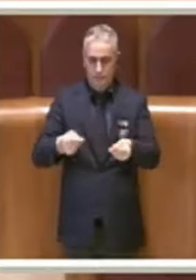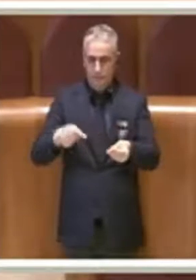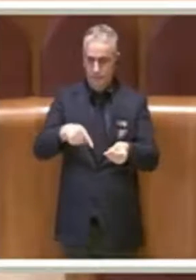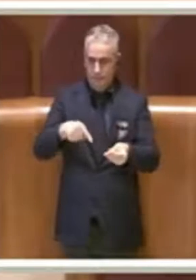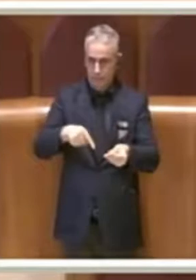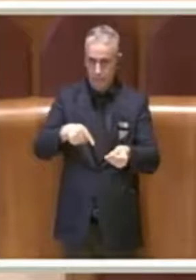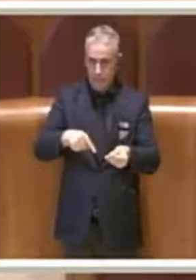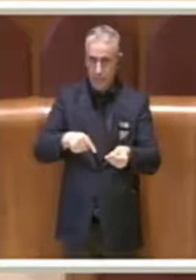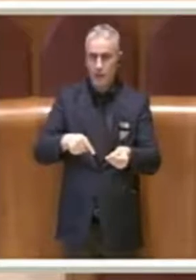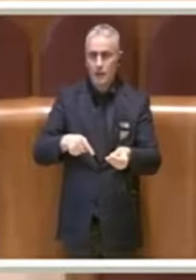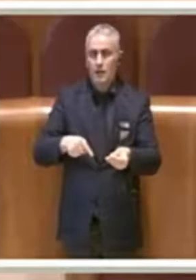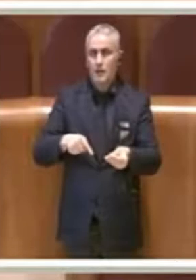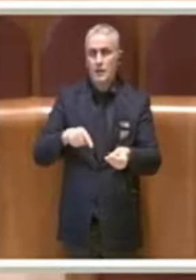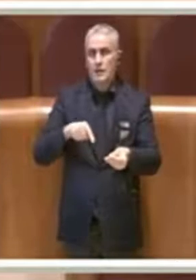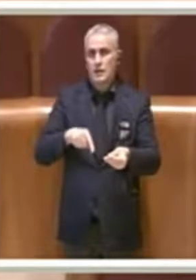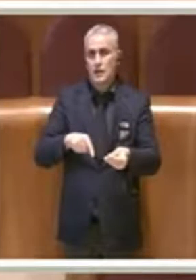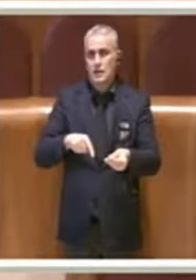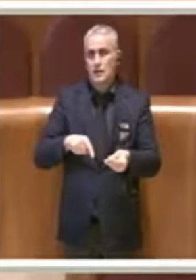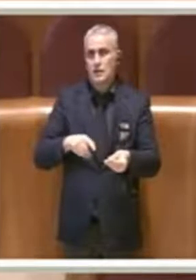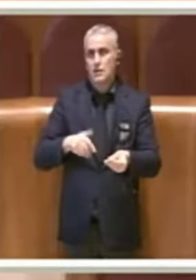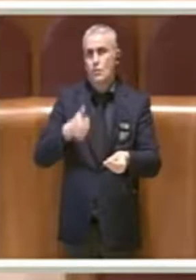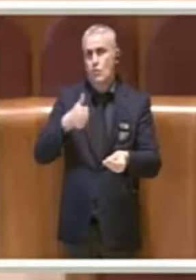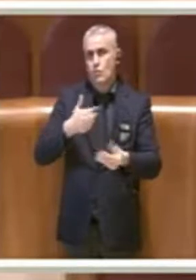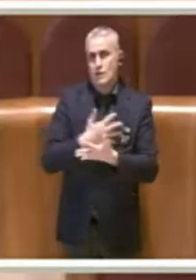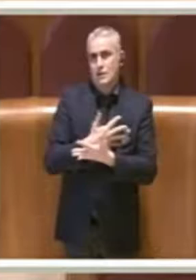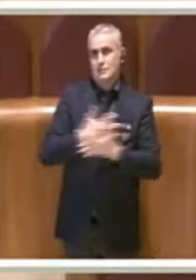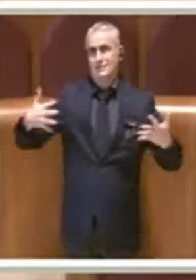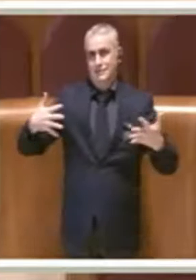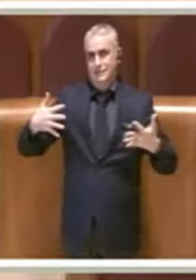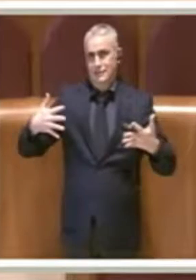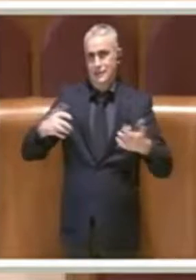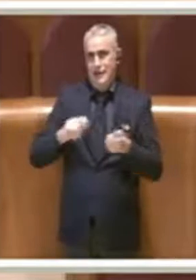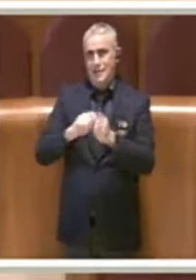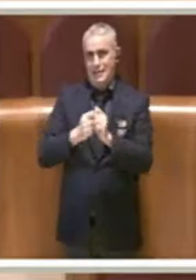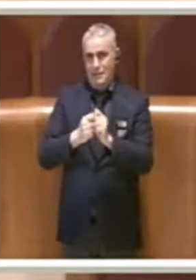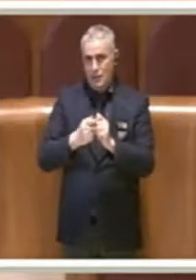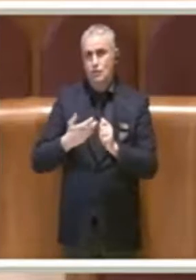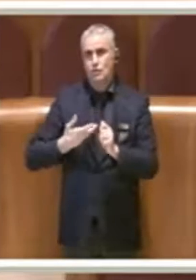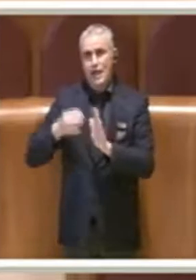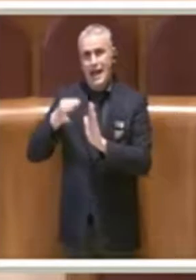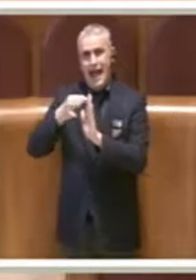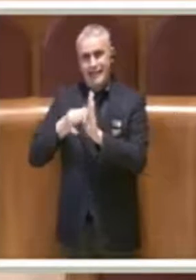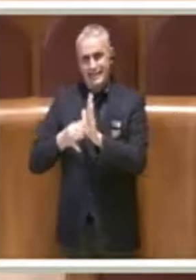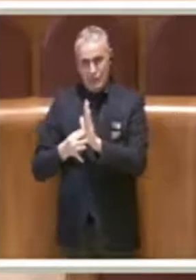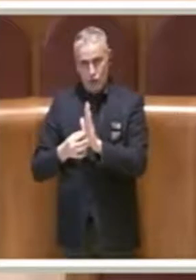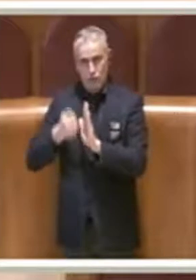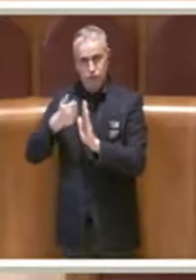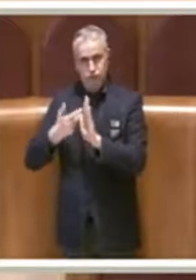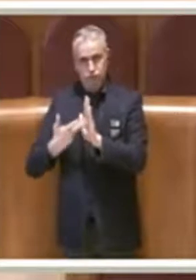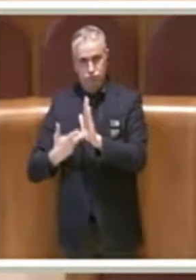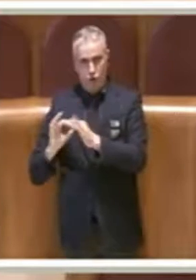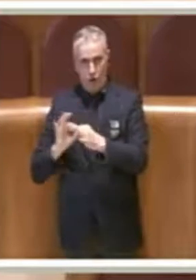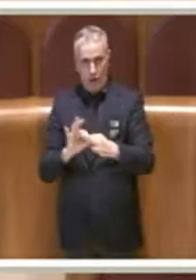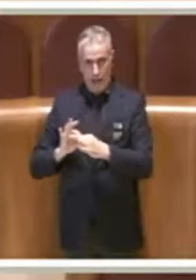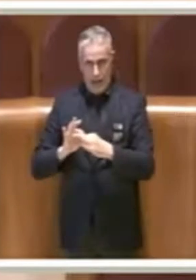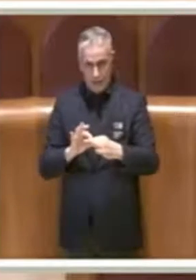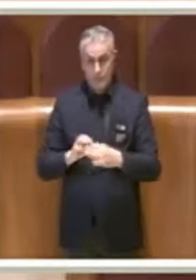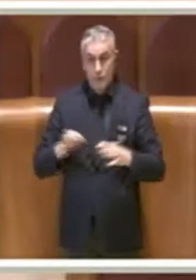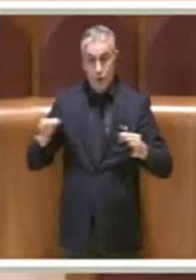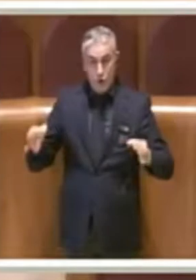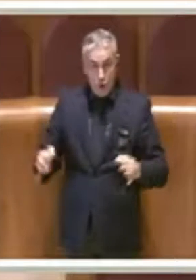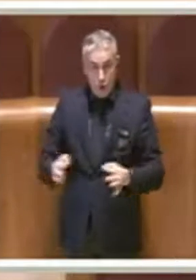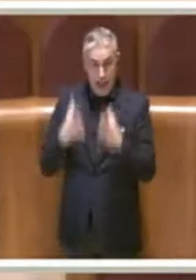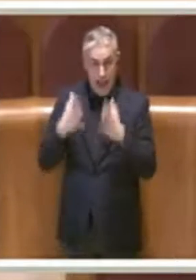emendamento che riguarda più articoli e questa è stata anche l'occasione per